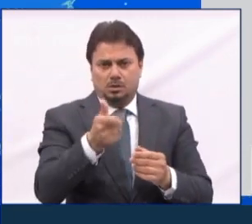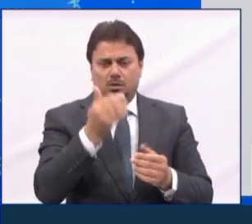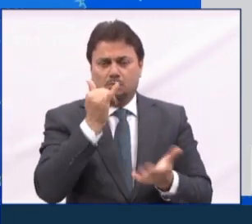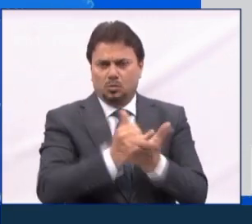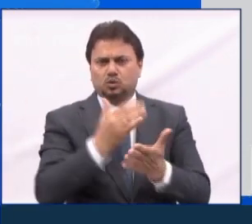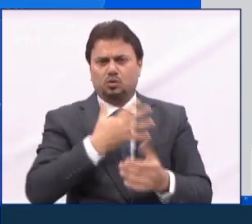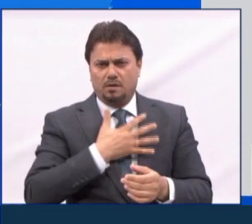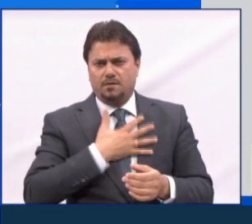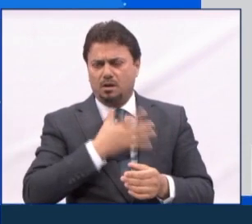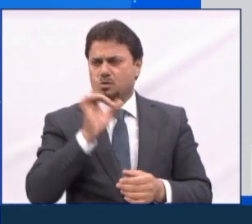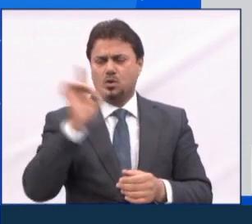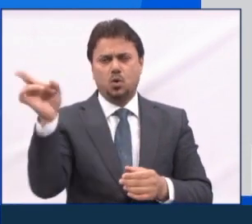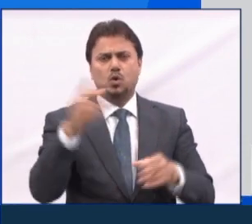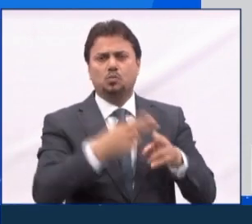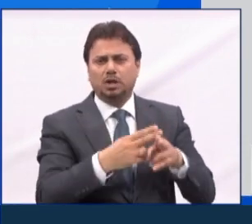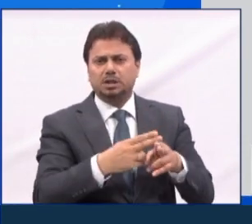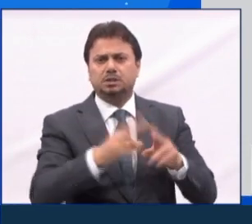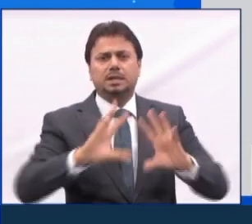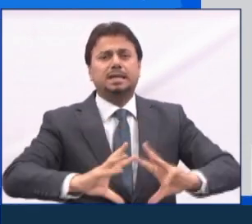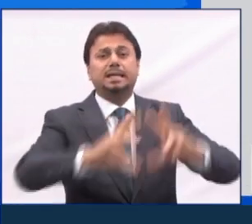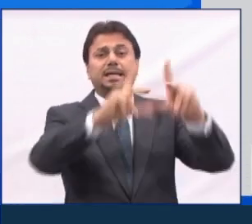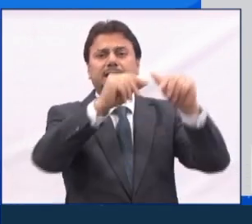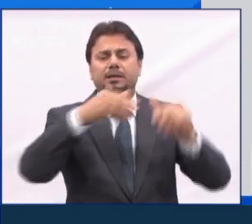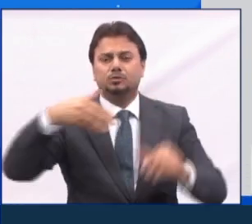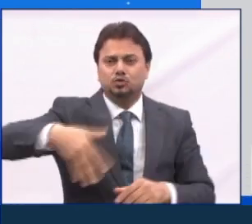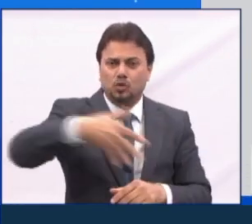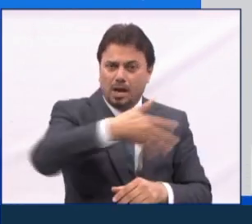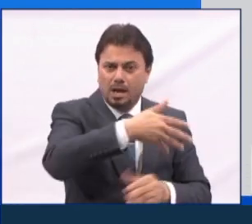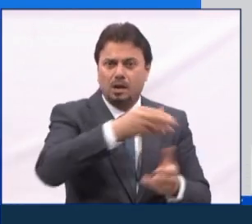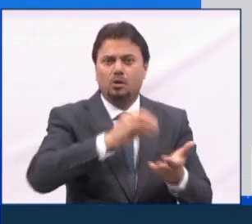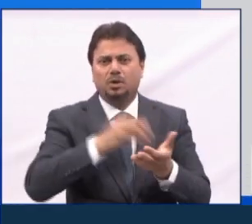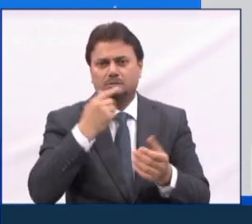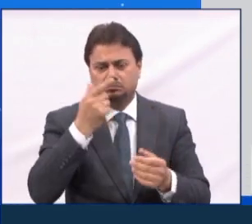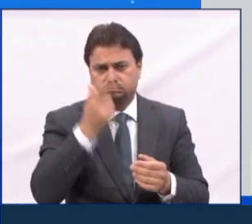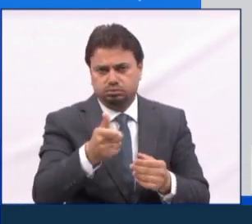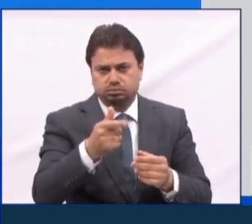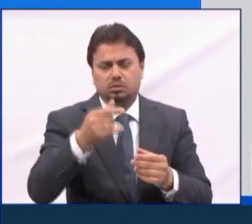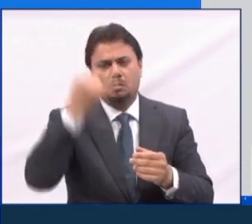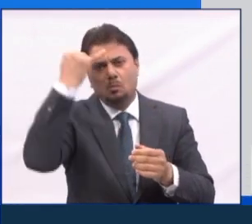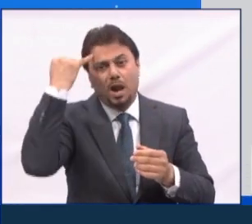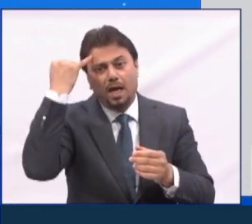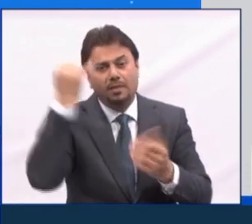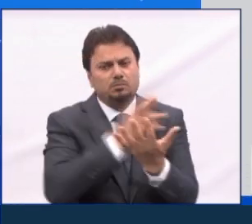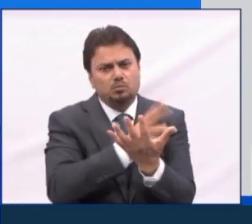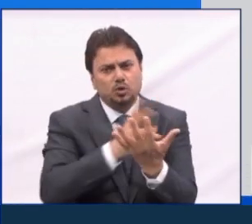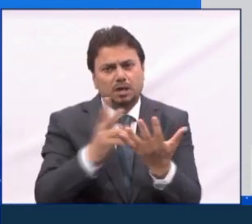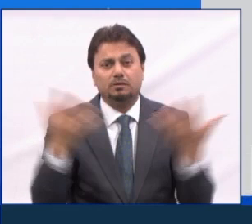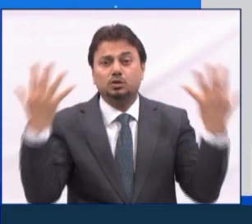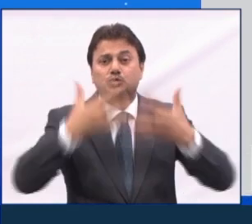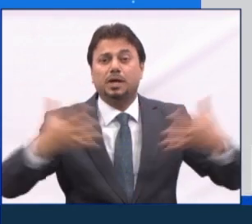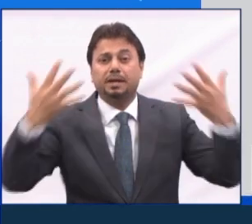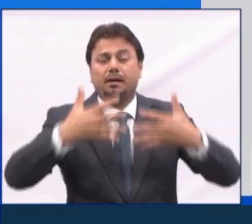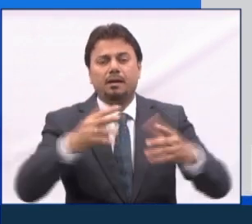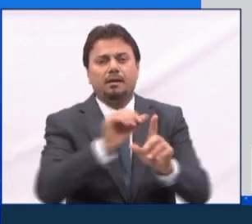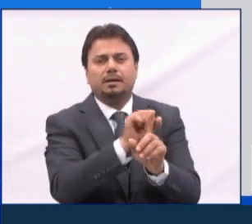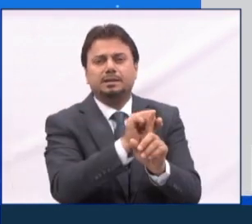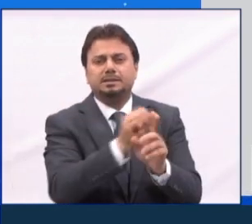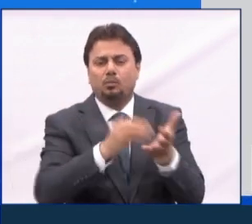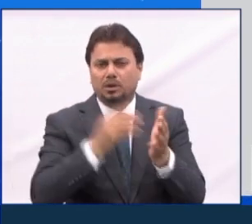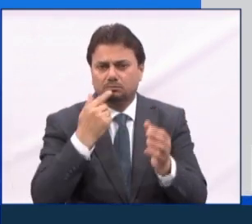التي تدير السجون ومؤسسات تأهيل الأحداث ودور الملاحظة مع شركات خاصة